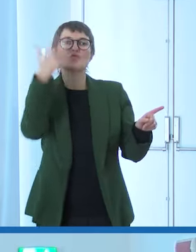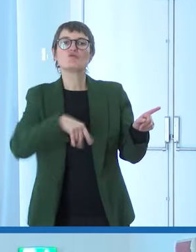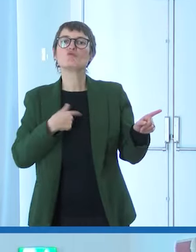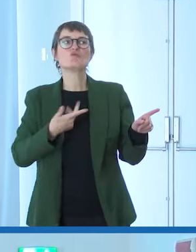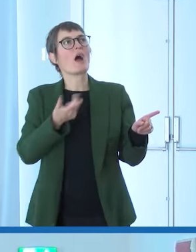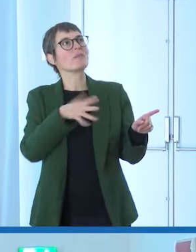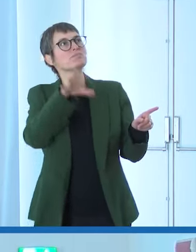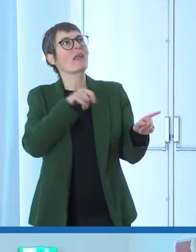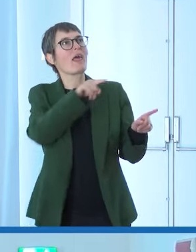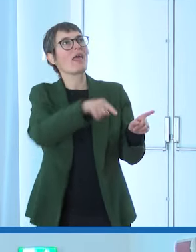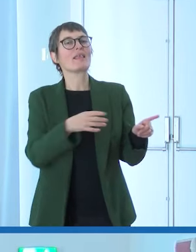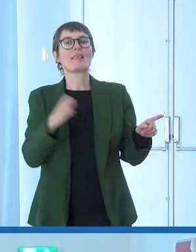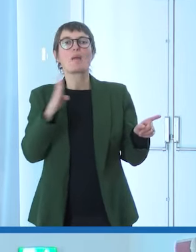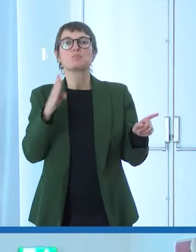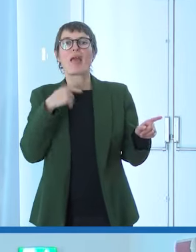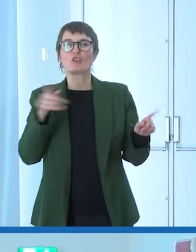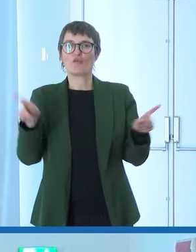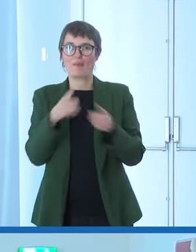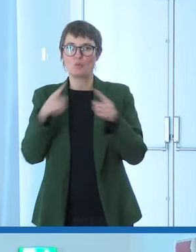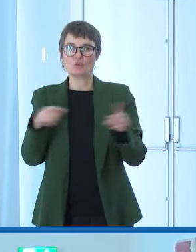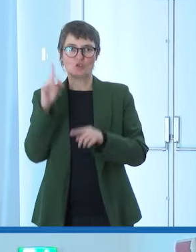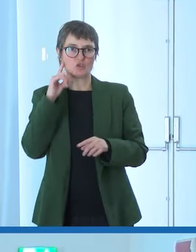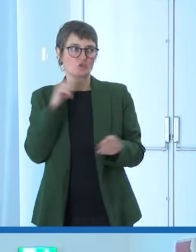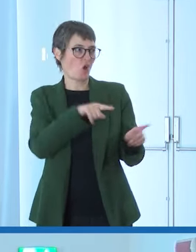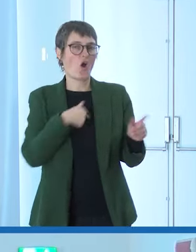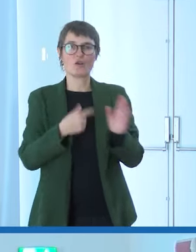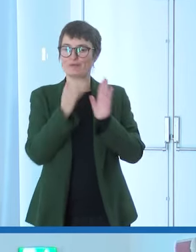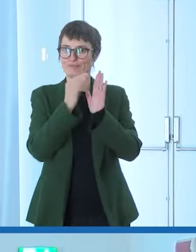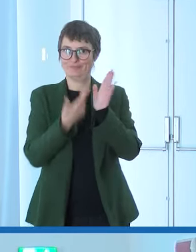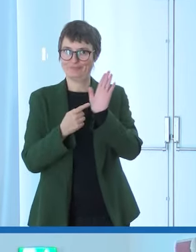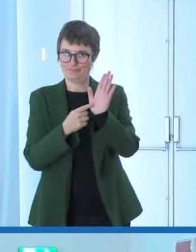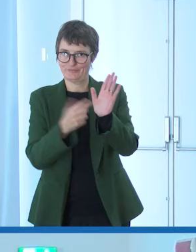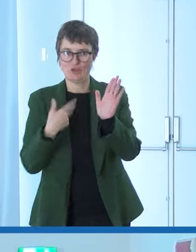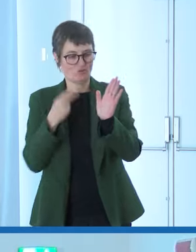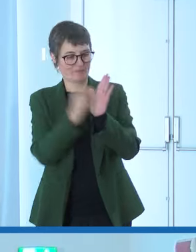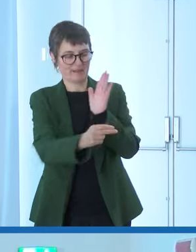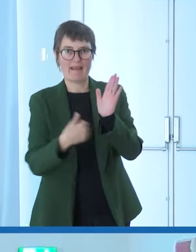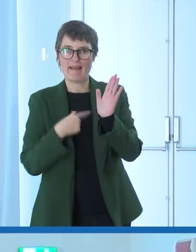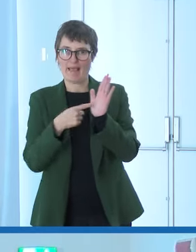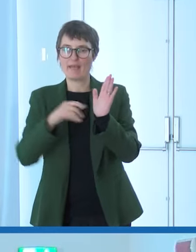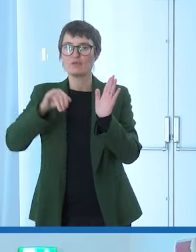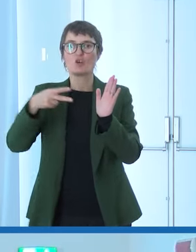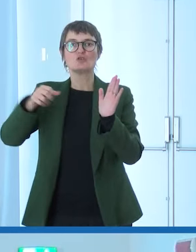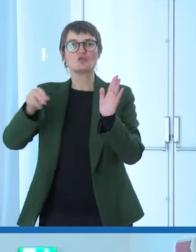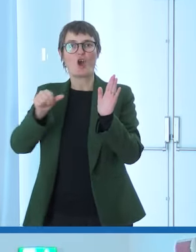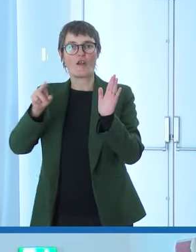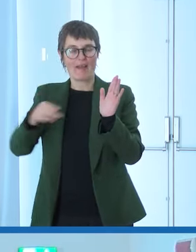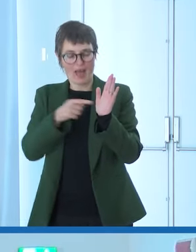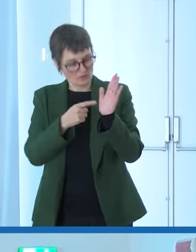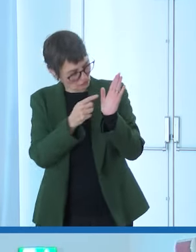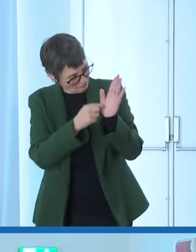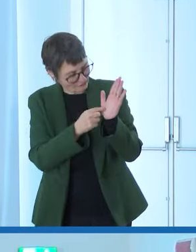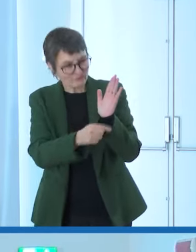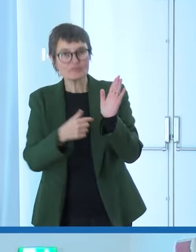quindi se volete ce l'avevo scritto qua Beethoven John Nash oppure Braille che ha inventato